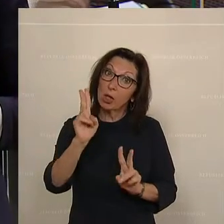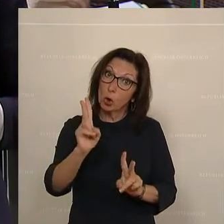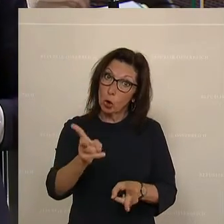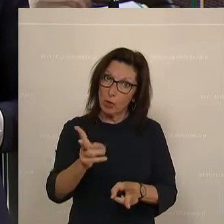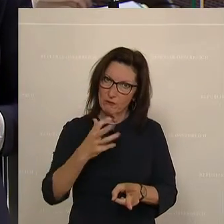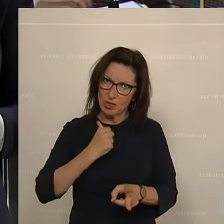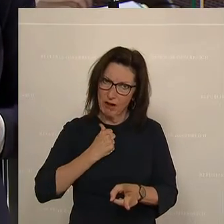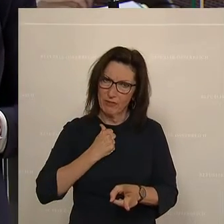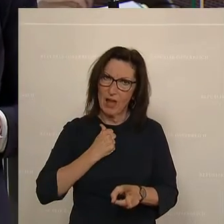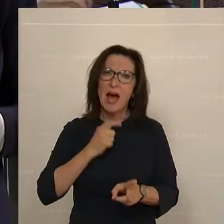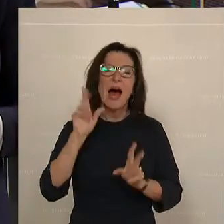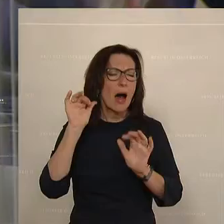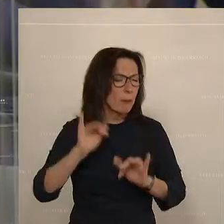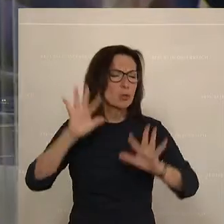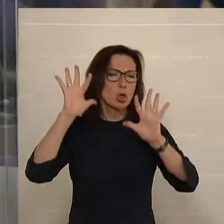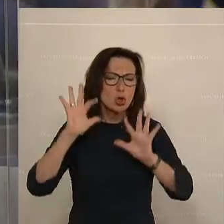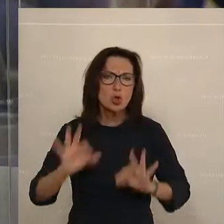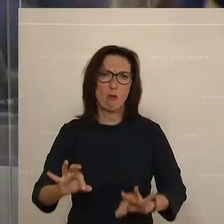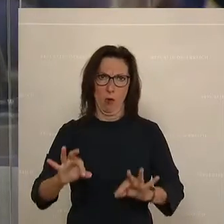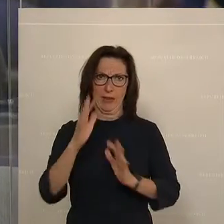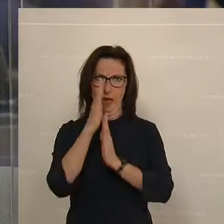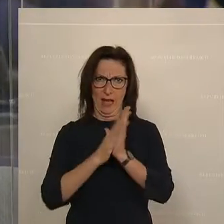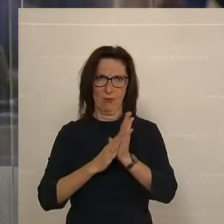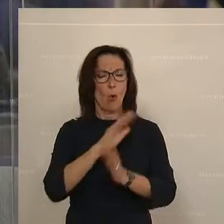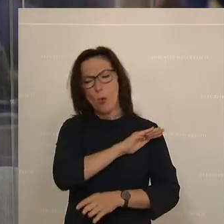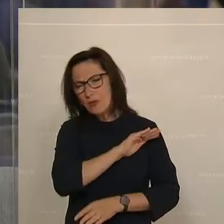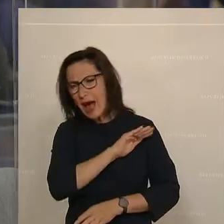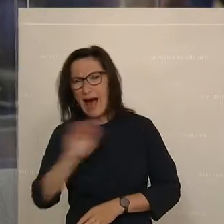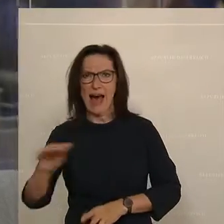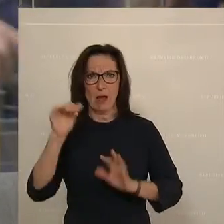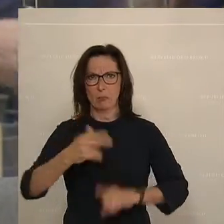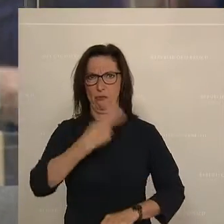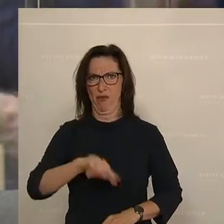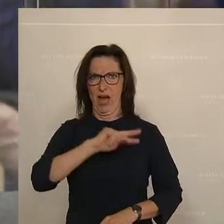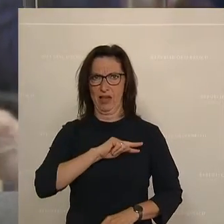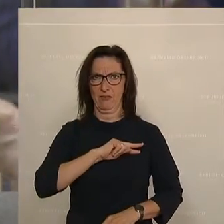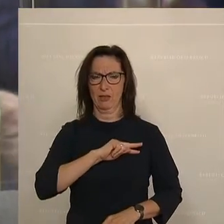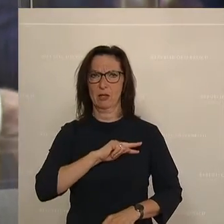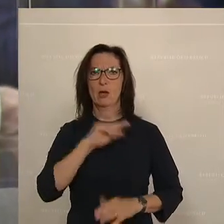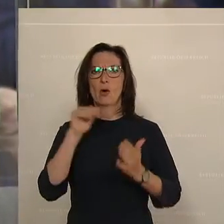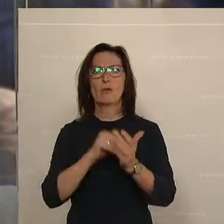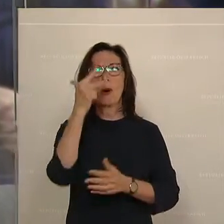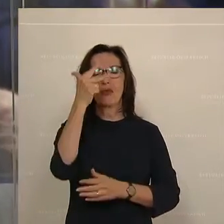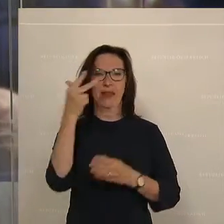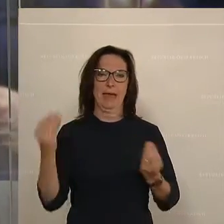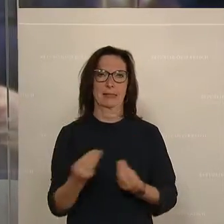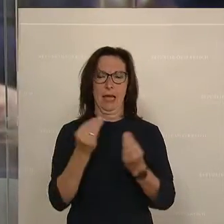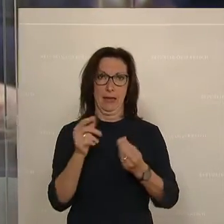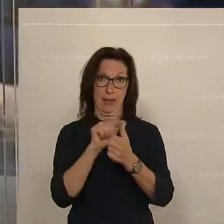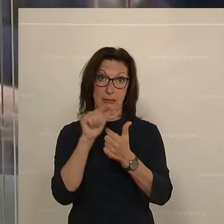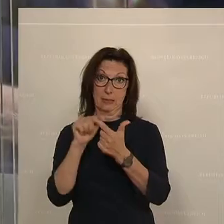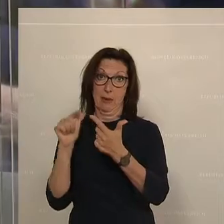beginnen, wenn alle in unserem Land die Verantwortung ernst nehmen. Und dafür braucht es drei Säulen. Wir brauchen